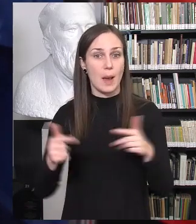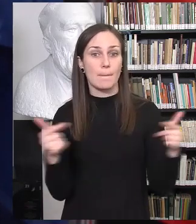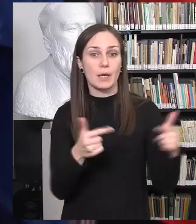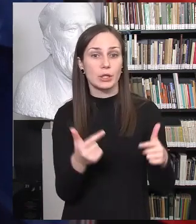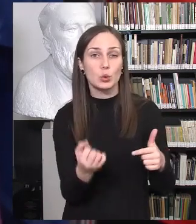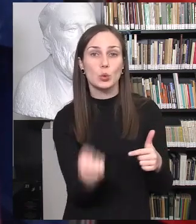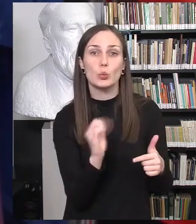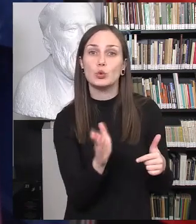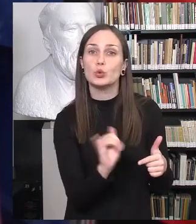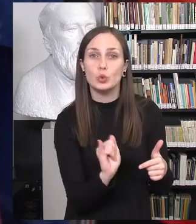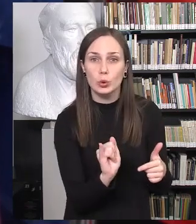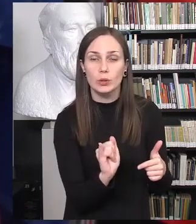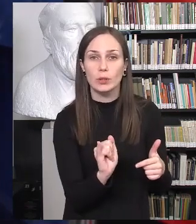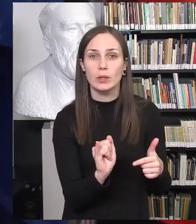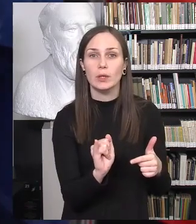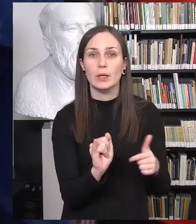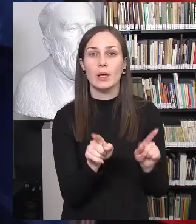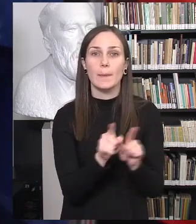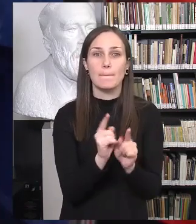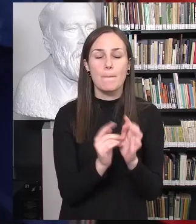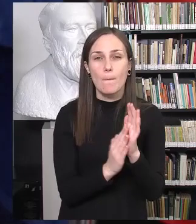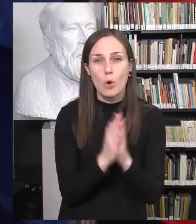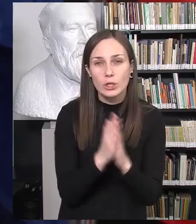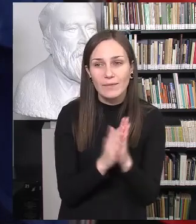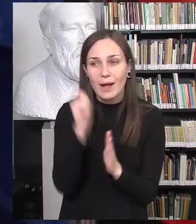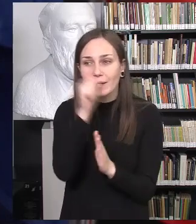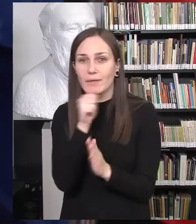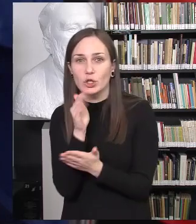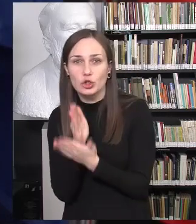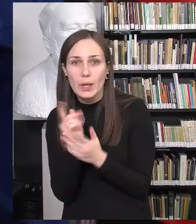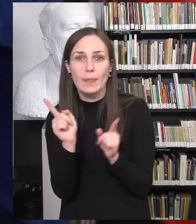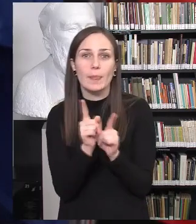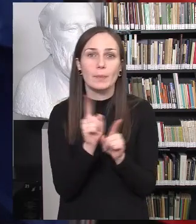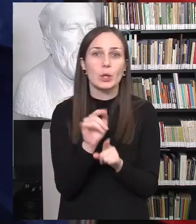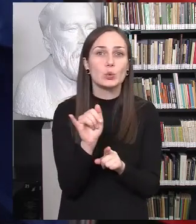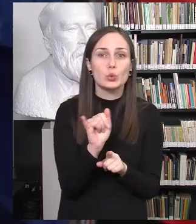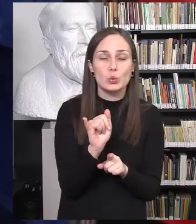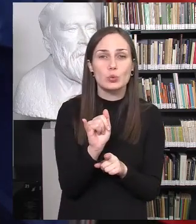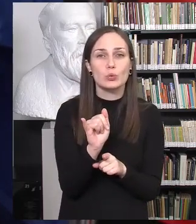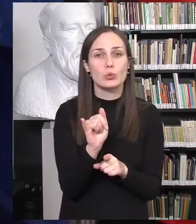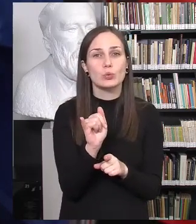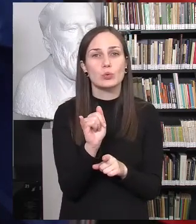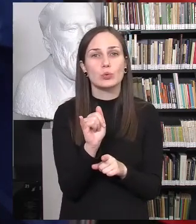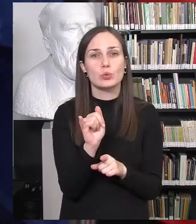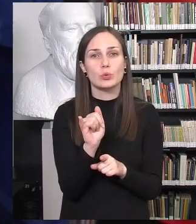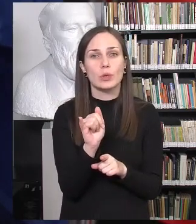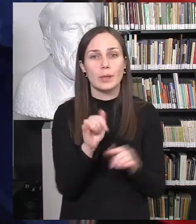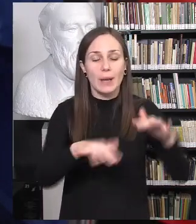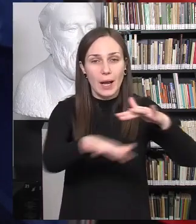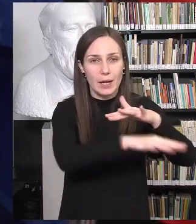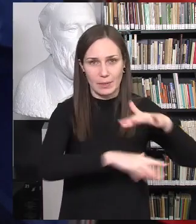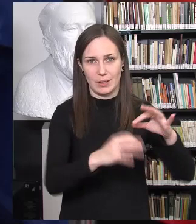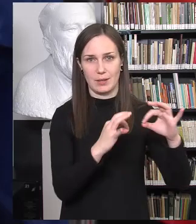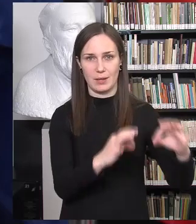ten, kur ne tik tai yra daugiau tos motivacijos kažkokios individualios, bet ir ten, kur bus palanki tam aplinka.